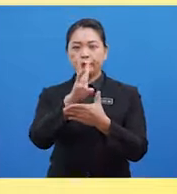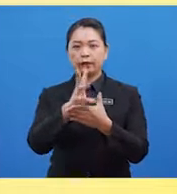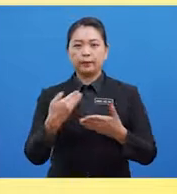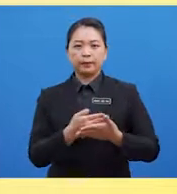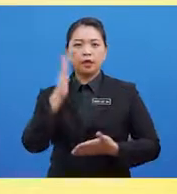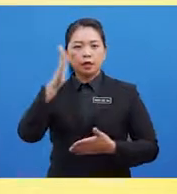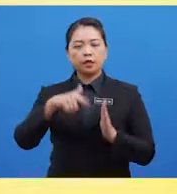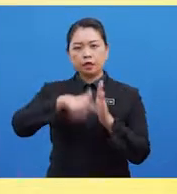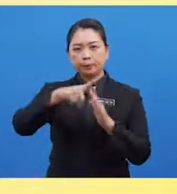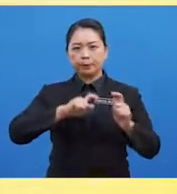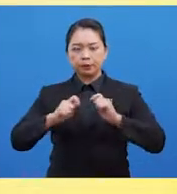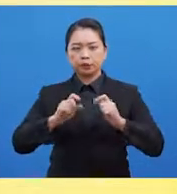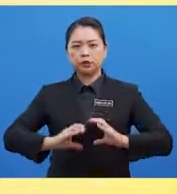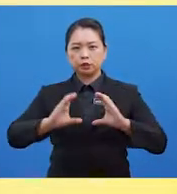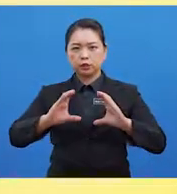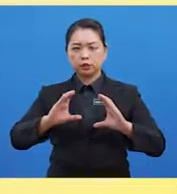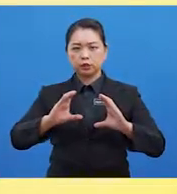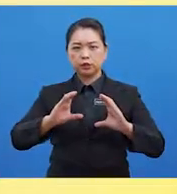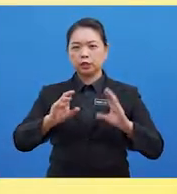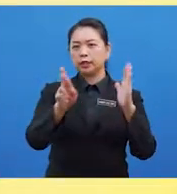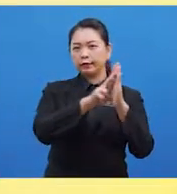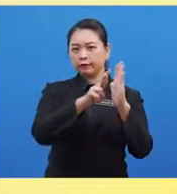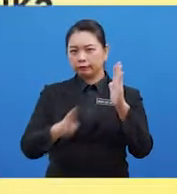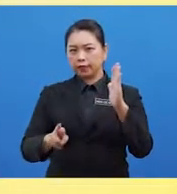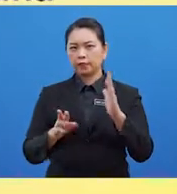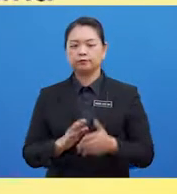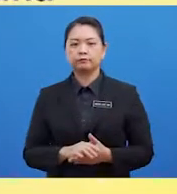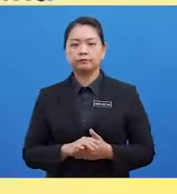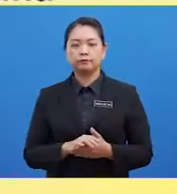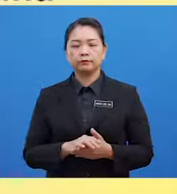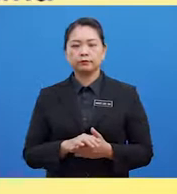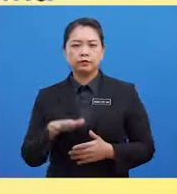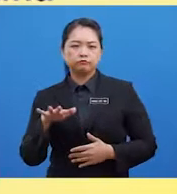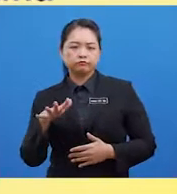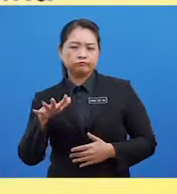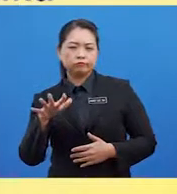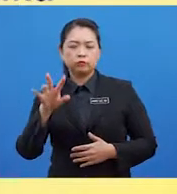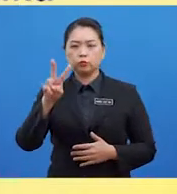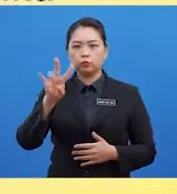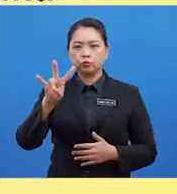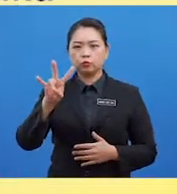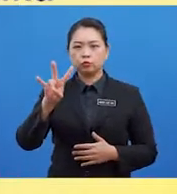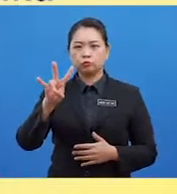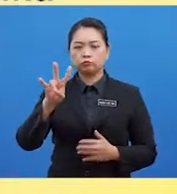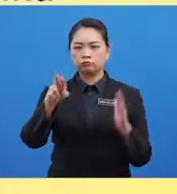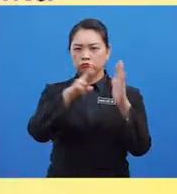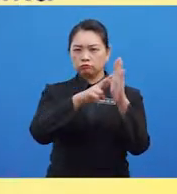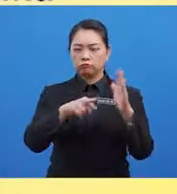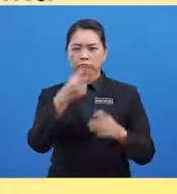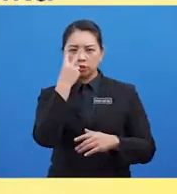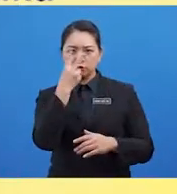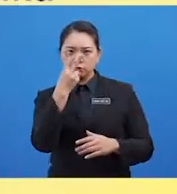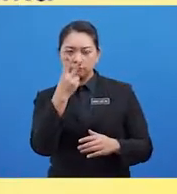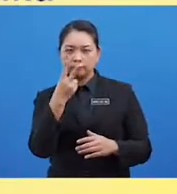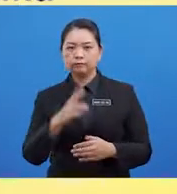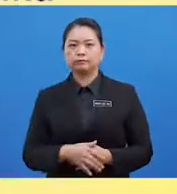akan Lebih bertindak Secara Reflex Lebih kurang 27 Reflex utama Diperhatikan Ketika